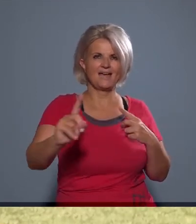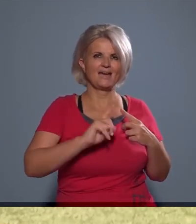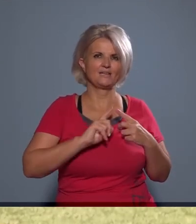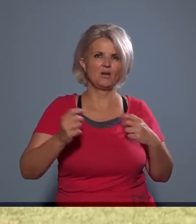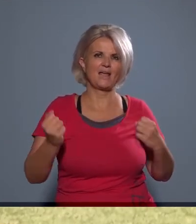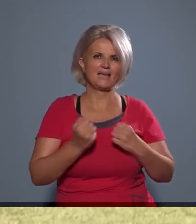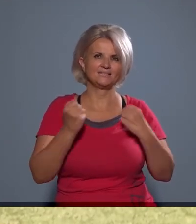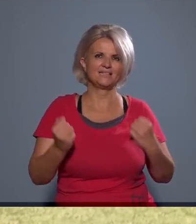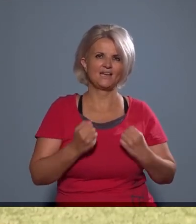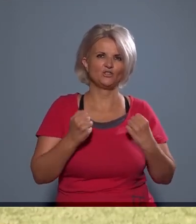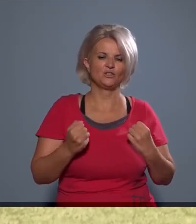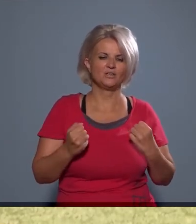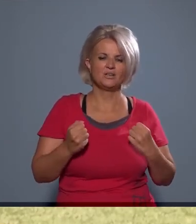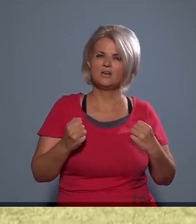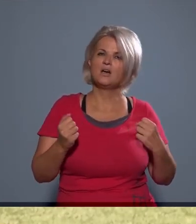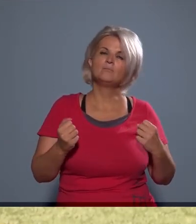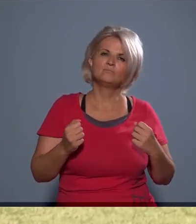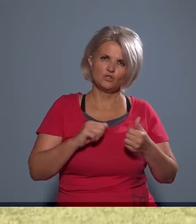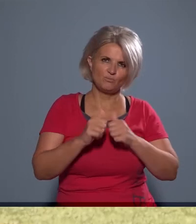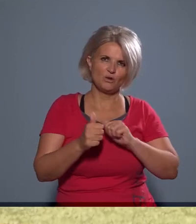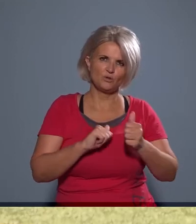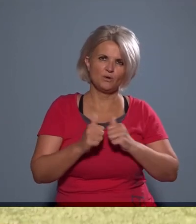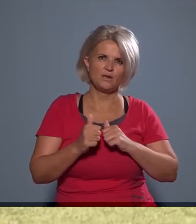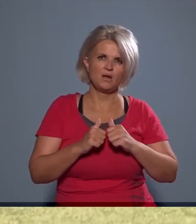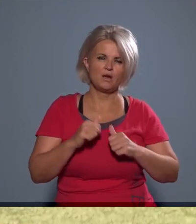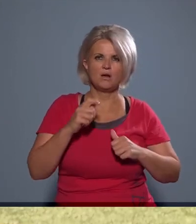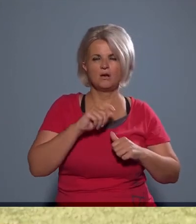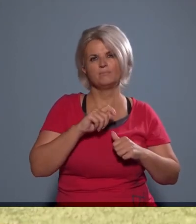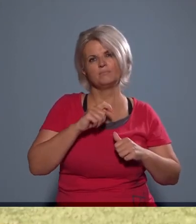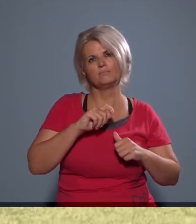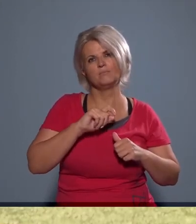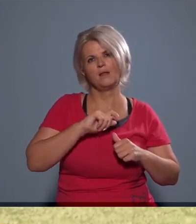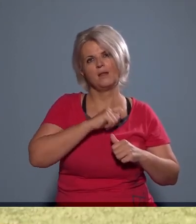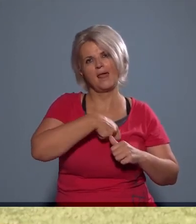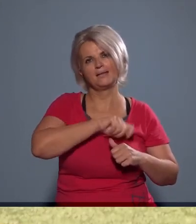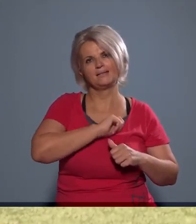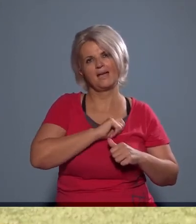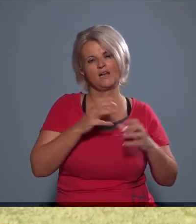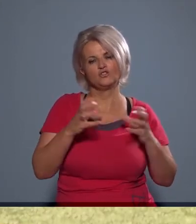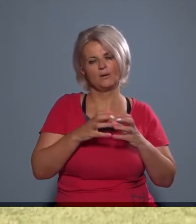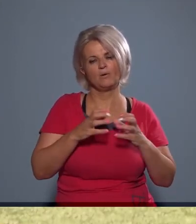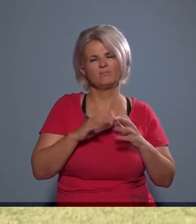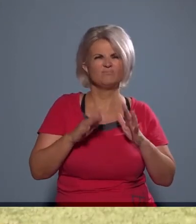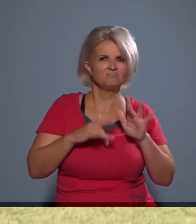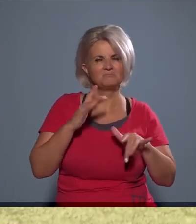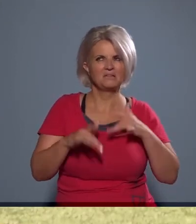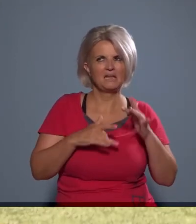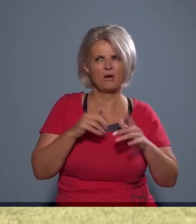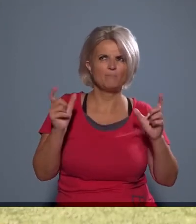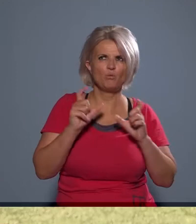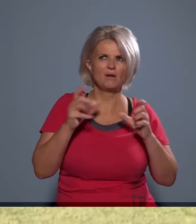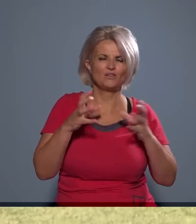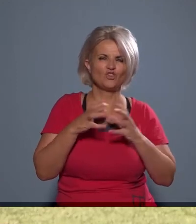járnak edzésekre, aktívan sportolnak. A lengyel csapaton azt látom, hogy ott inkább ilyen